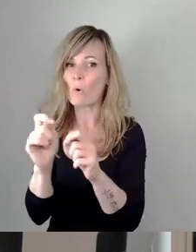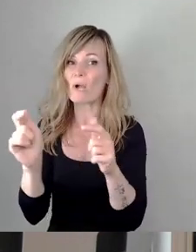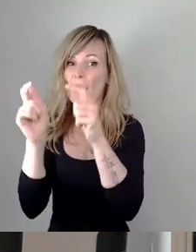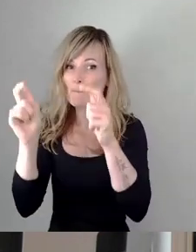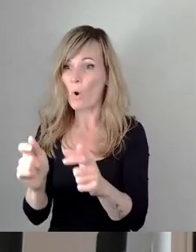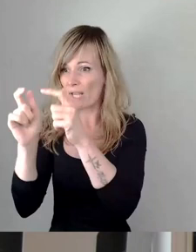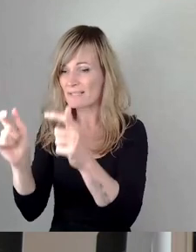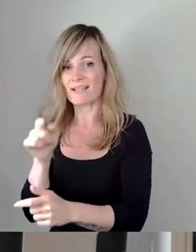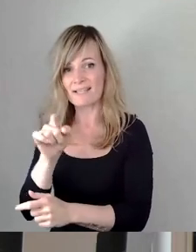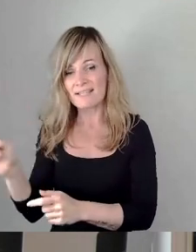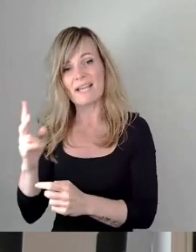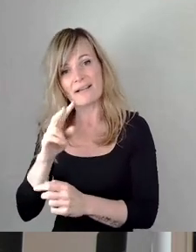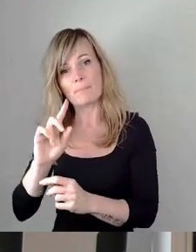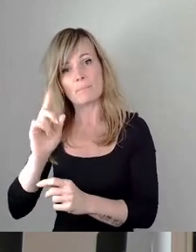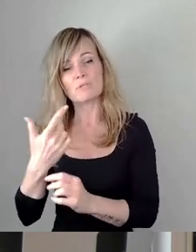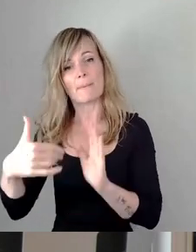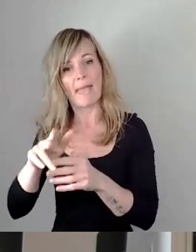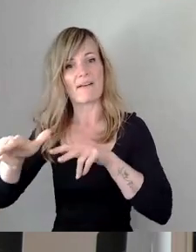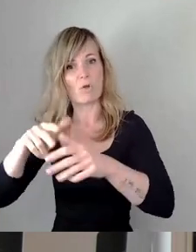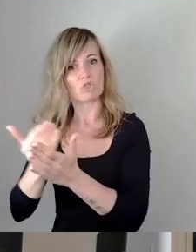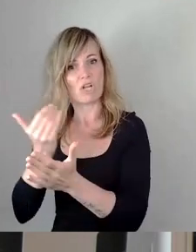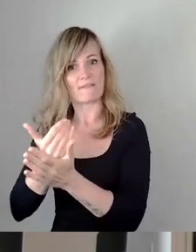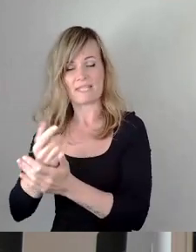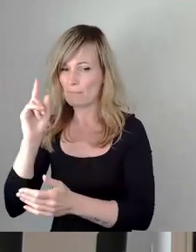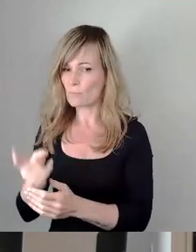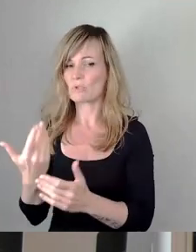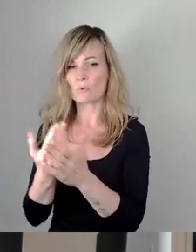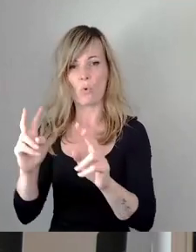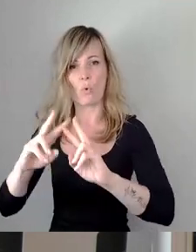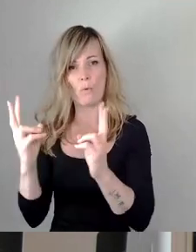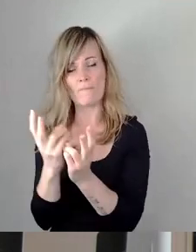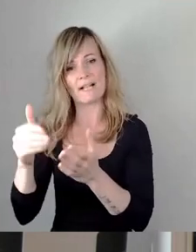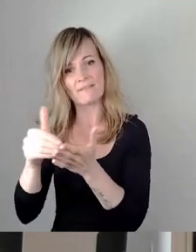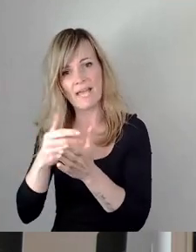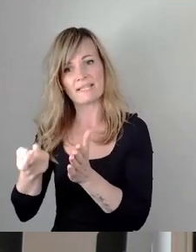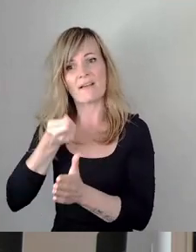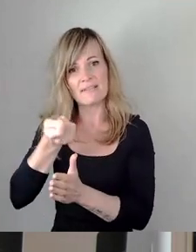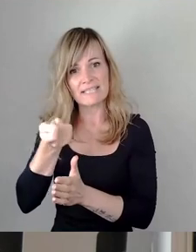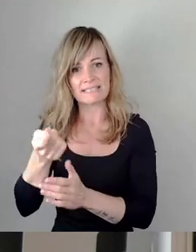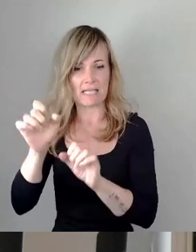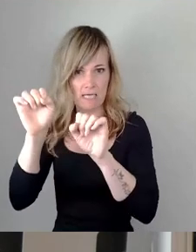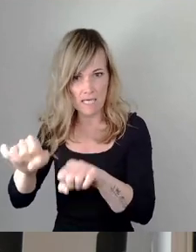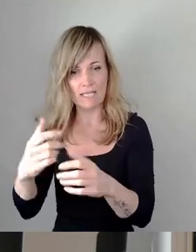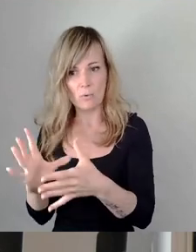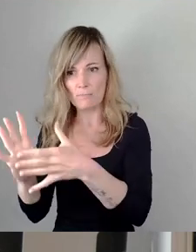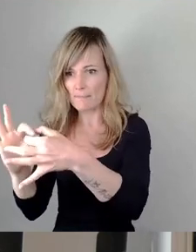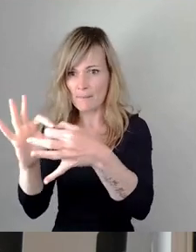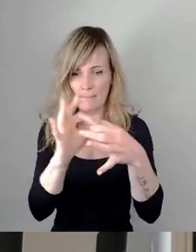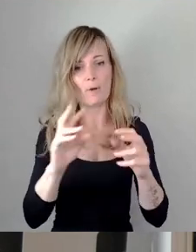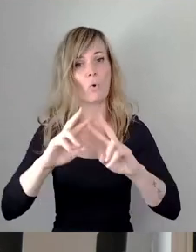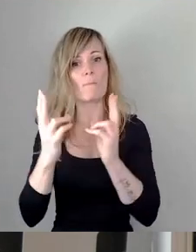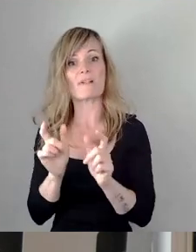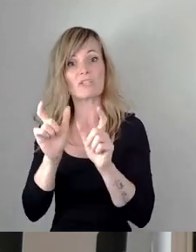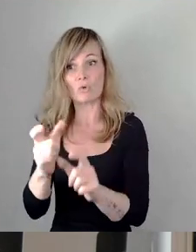wieder wirtschaftlicher werden, damit auch Umwelt wieder weiter finanzierbar sein kann. Umweltschutz kostet nämlich Geld